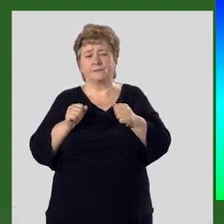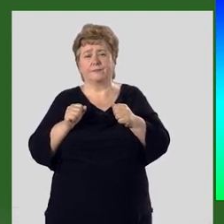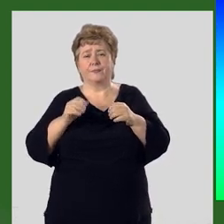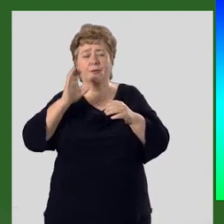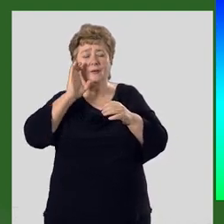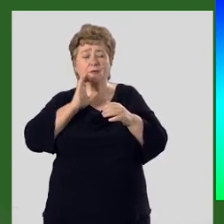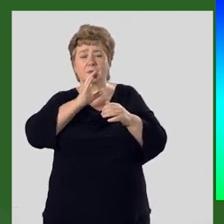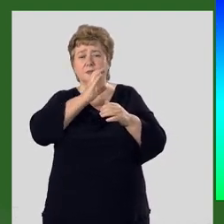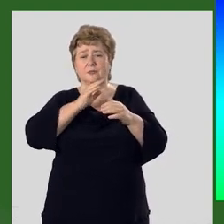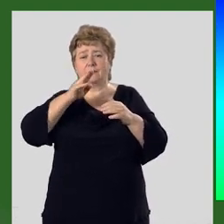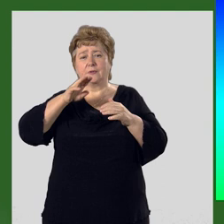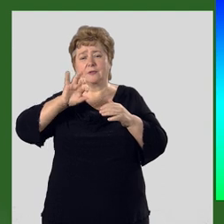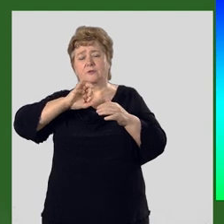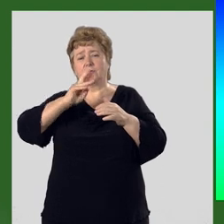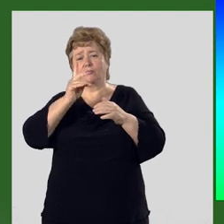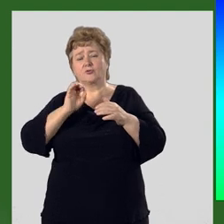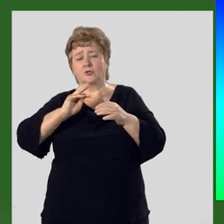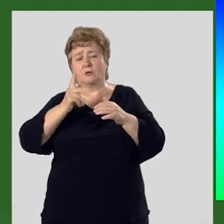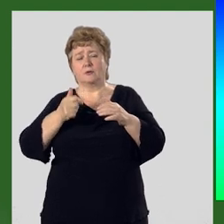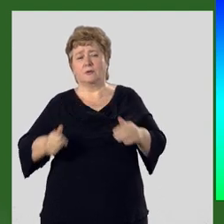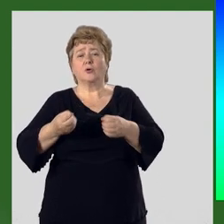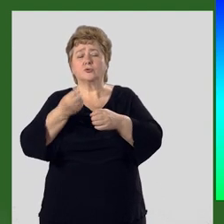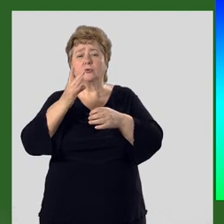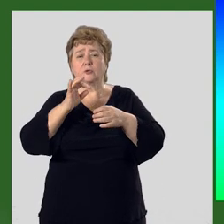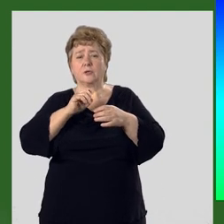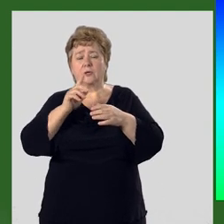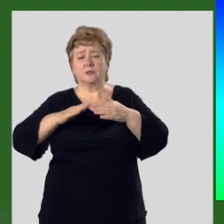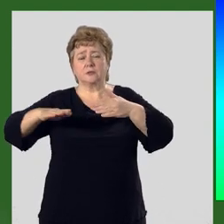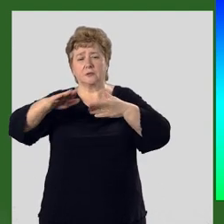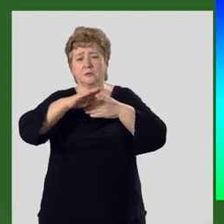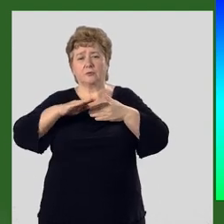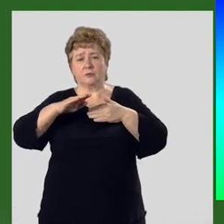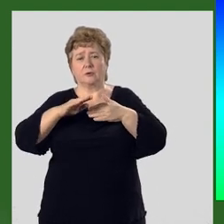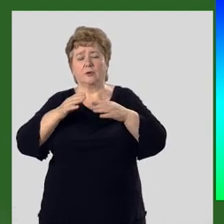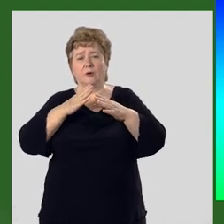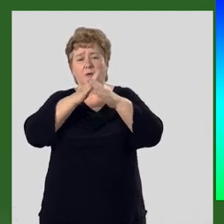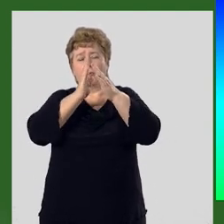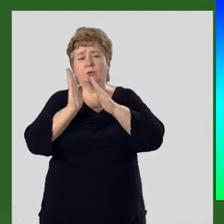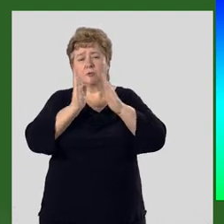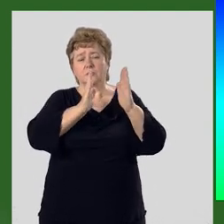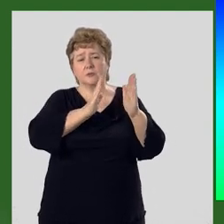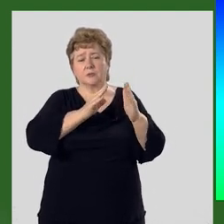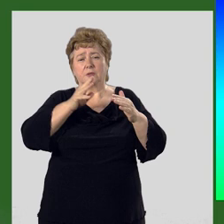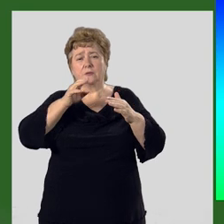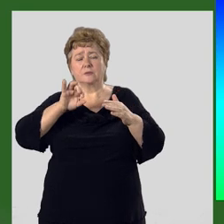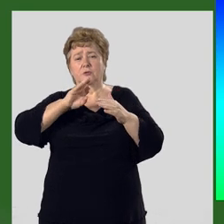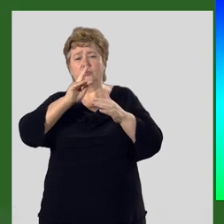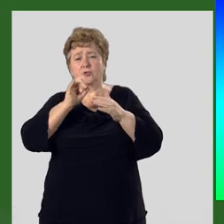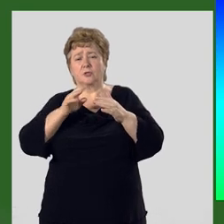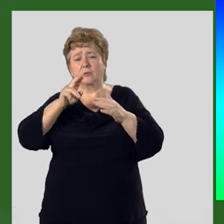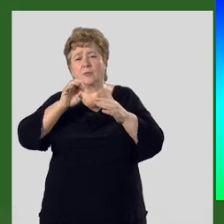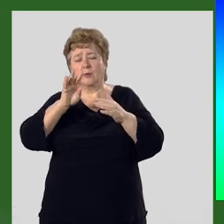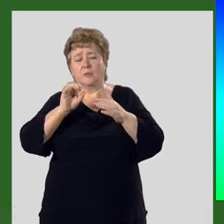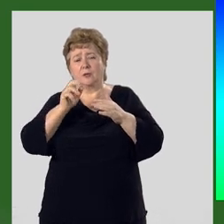Северный Тиньшань. Сколько раз территория горной системы Тиньшаня и